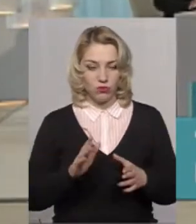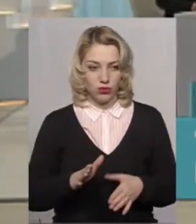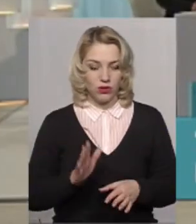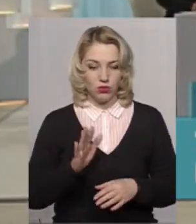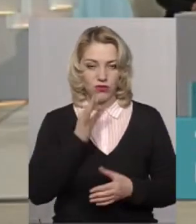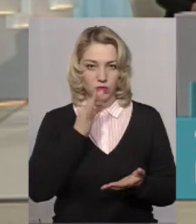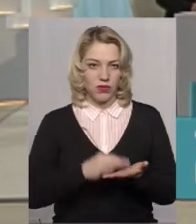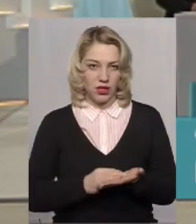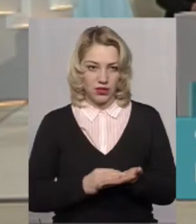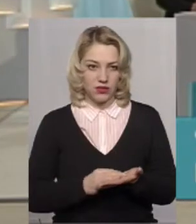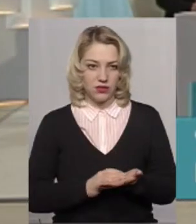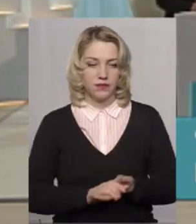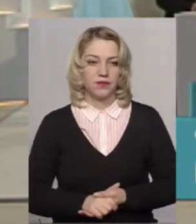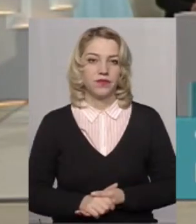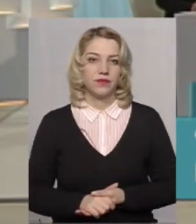настане відповідальність?